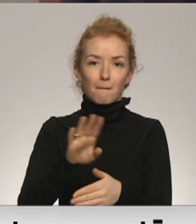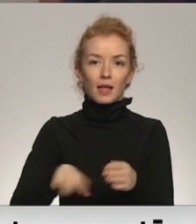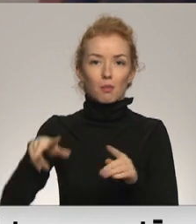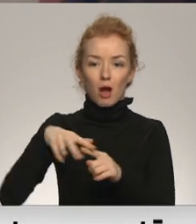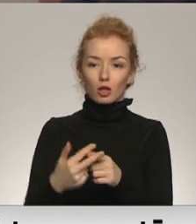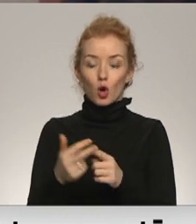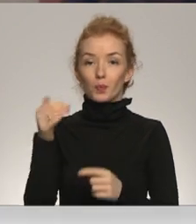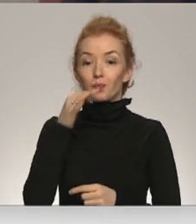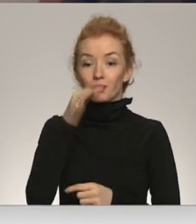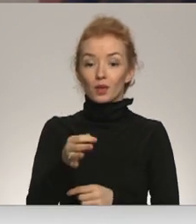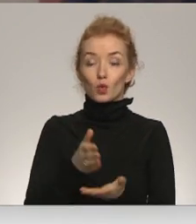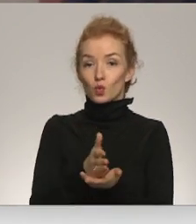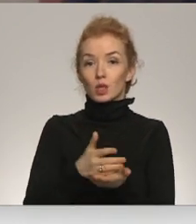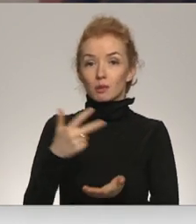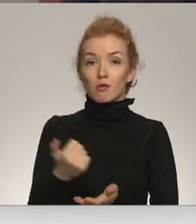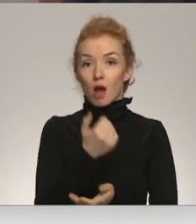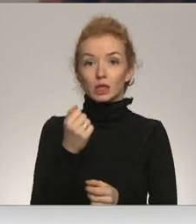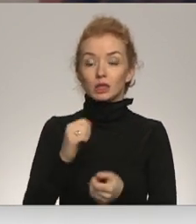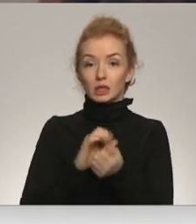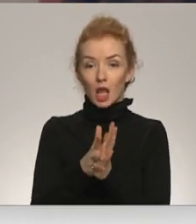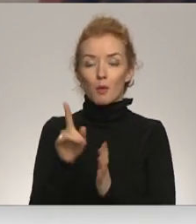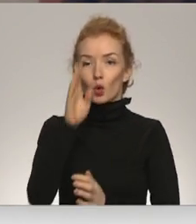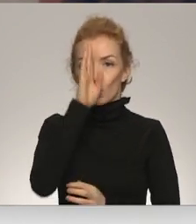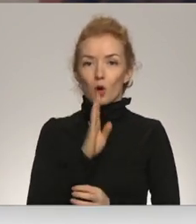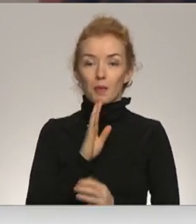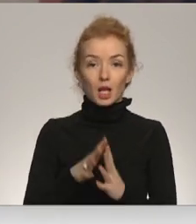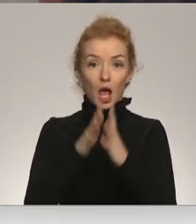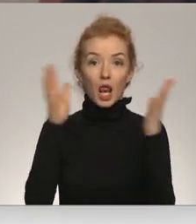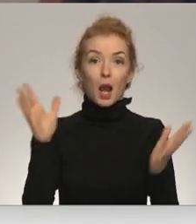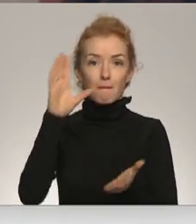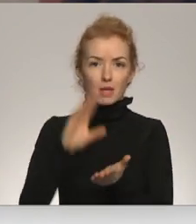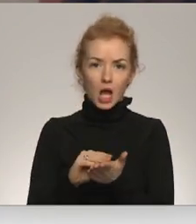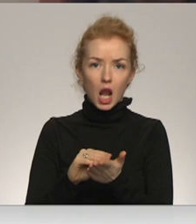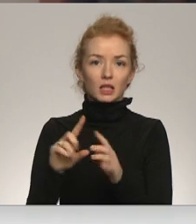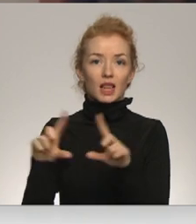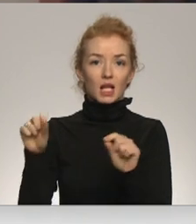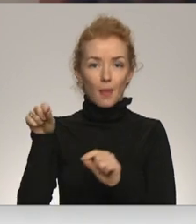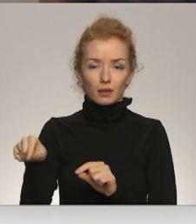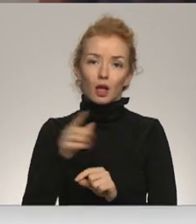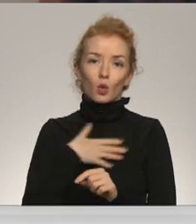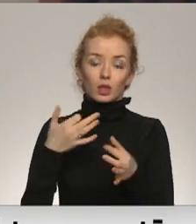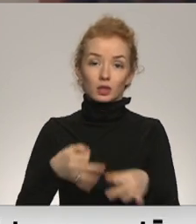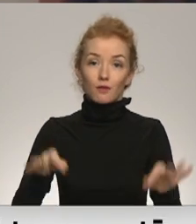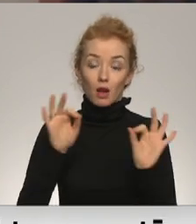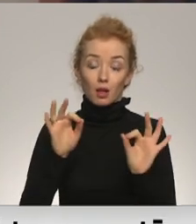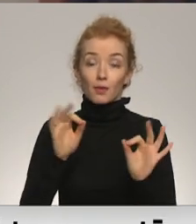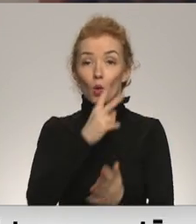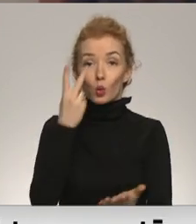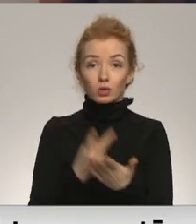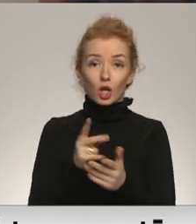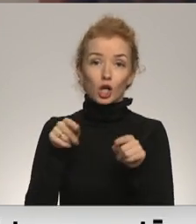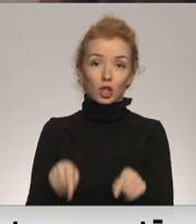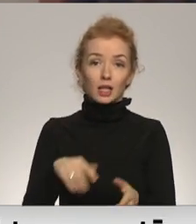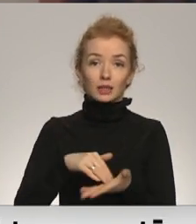gadus sistēmā tas ir nopietni. Liela pieredze dienestā tas ir svarīgi. Uzskatu, ka šā ir